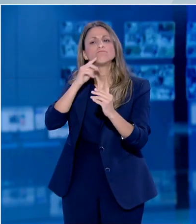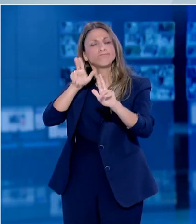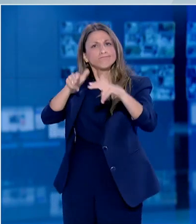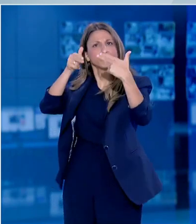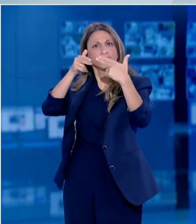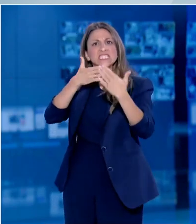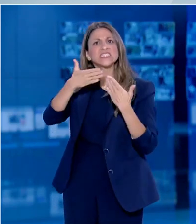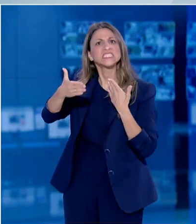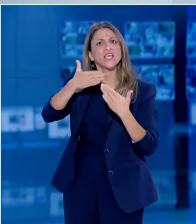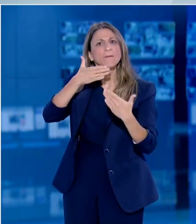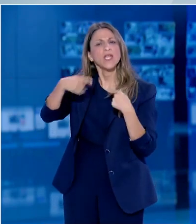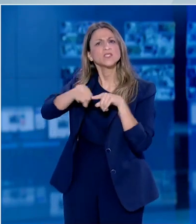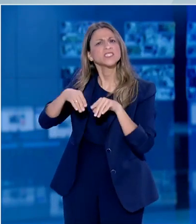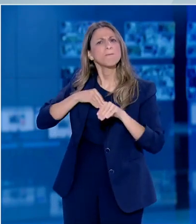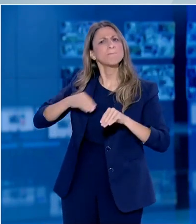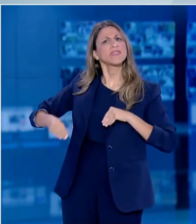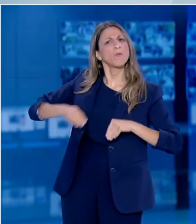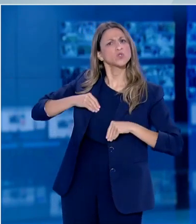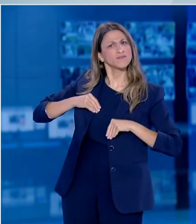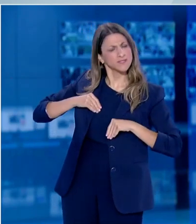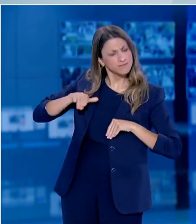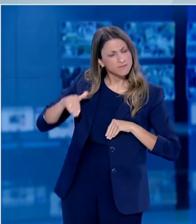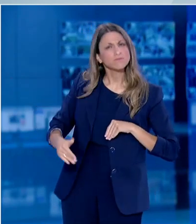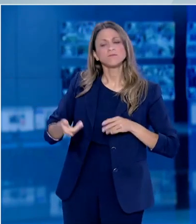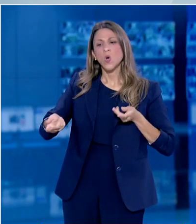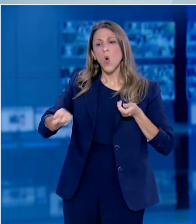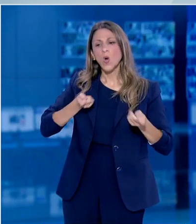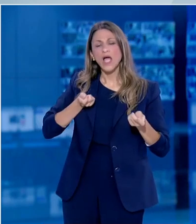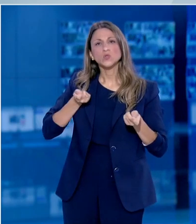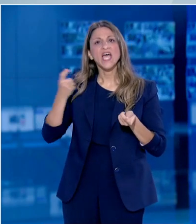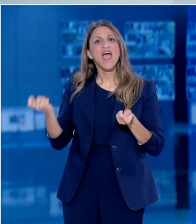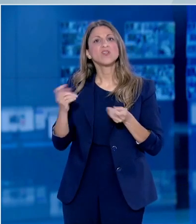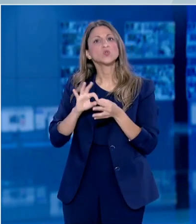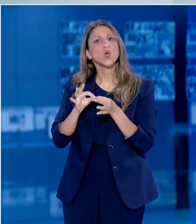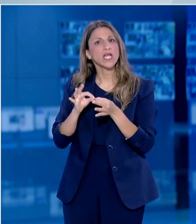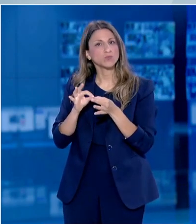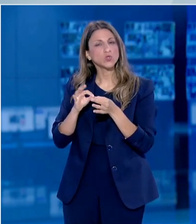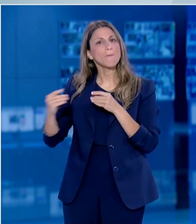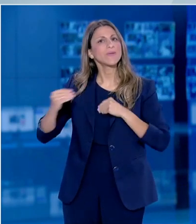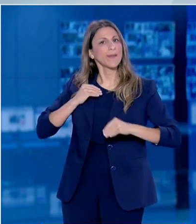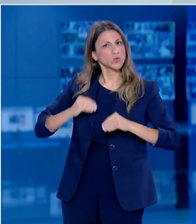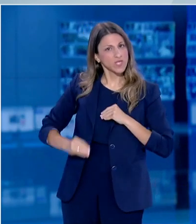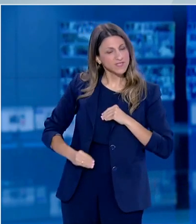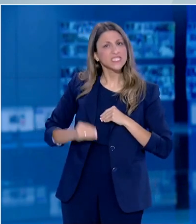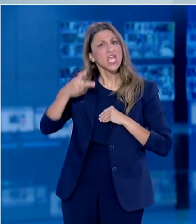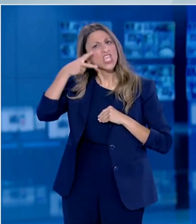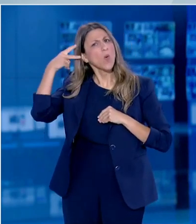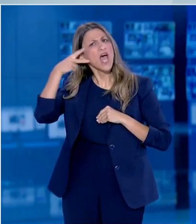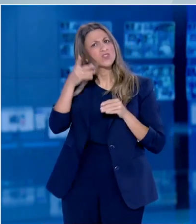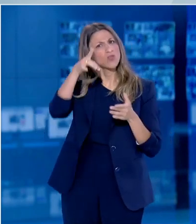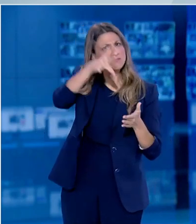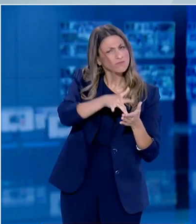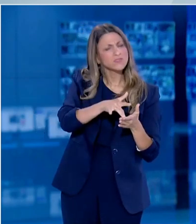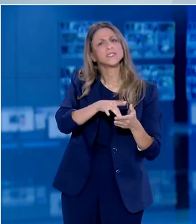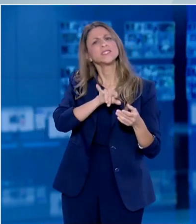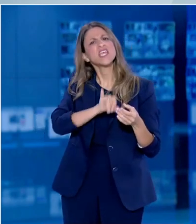-19 στο μεταμοσκευτικό τοπίο που διοργάνωσαν ο Εθνικός Οργανισμός Μεταμοσχέσεων και το Ενάσιο Καρδιοχειρουργικό Κέντρο με την υποστήριξη του Ιδρύματος